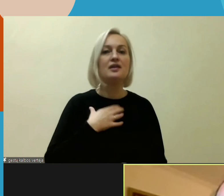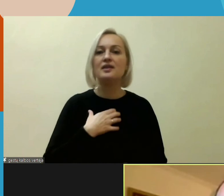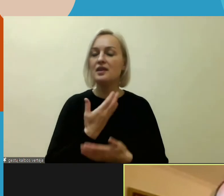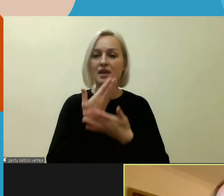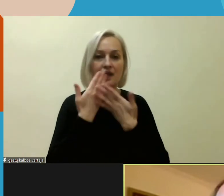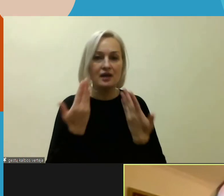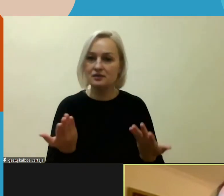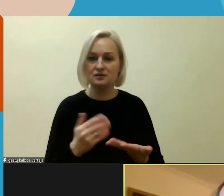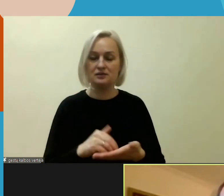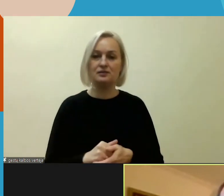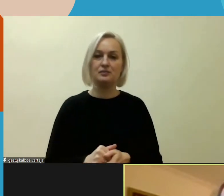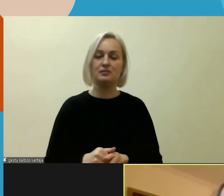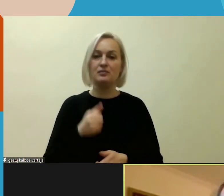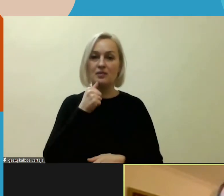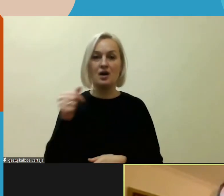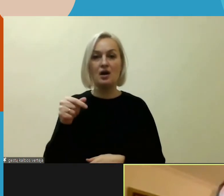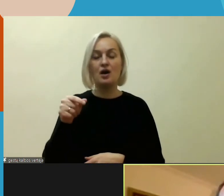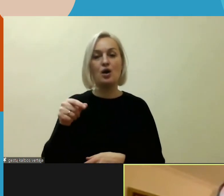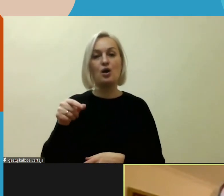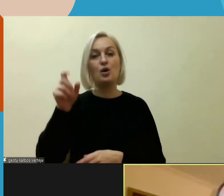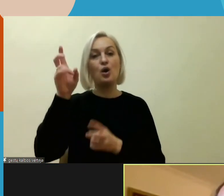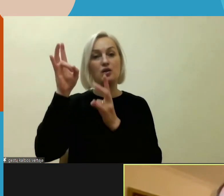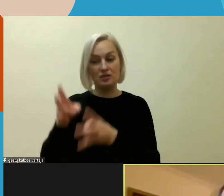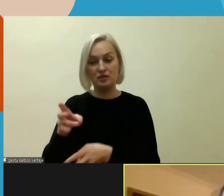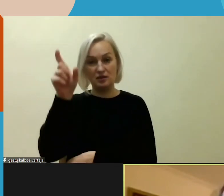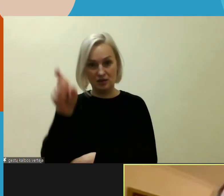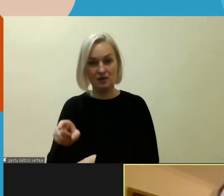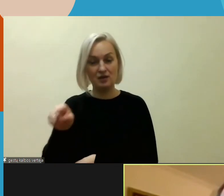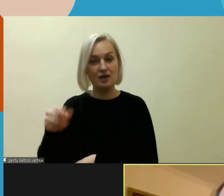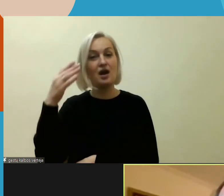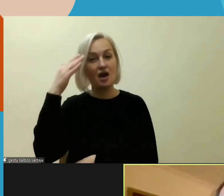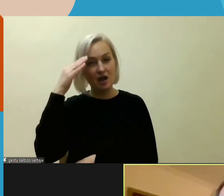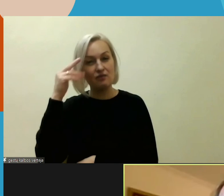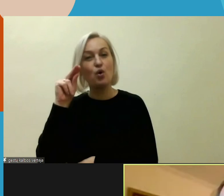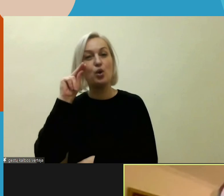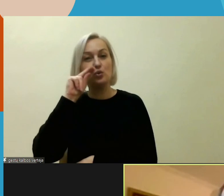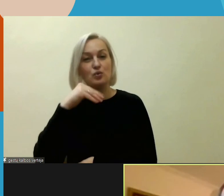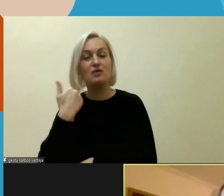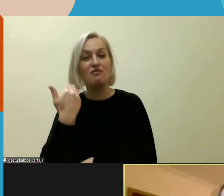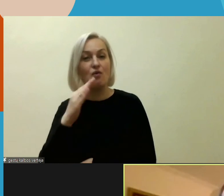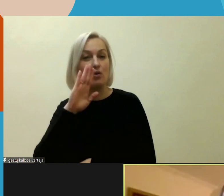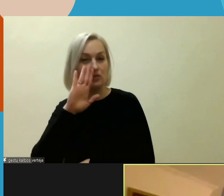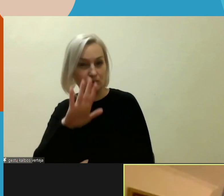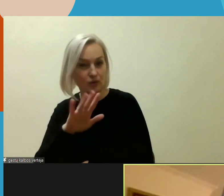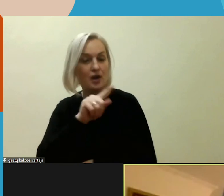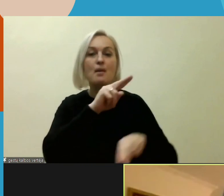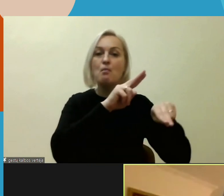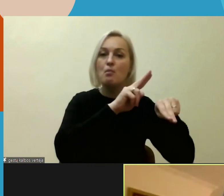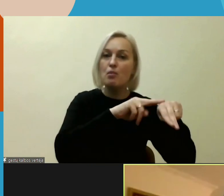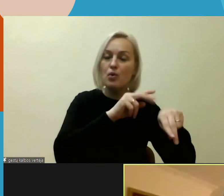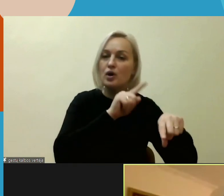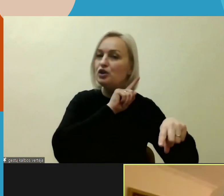tik taip pati auka galvoja, kad tai yra neapykantos nusikaltimas. Policija turi tai